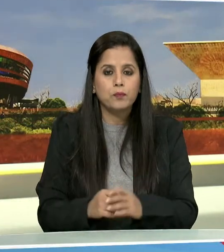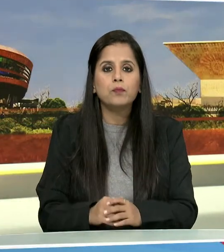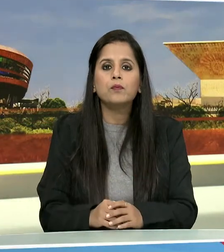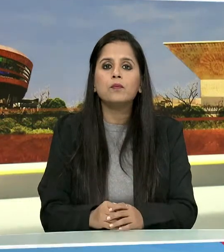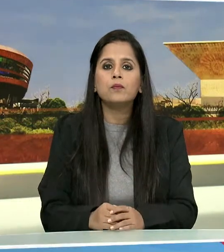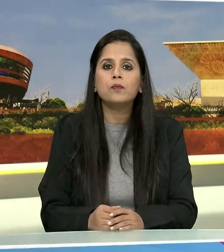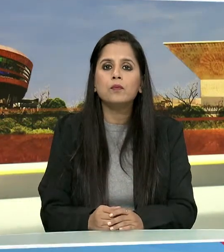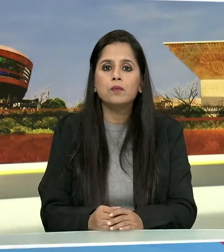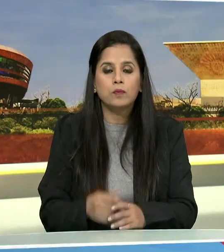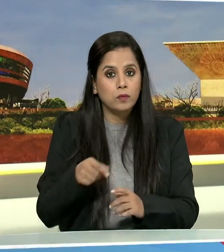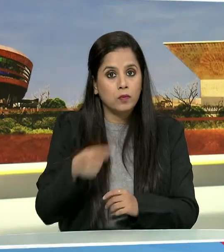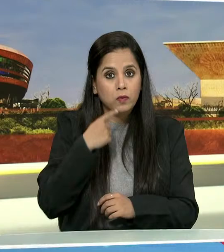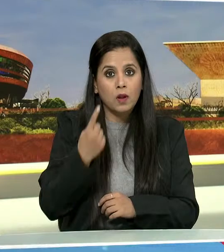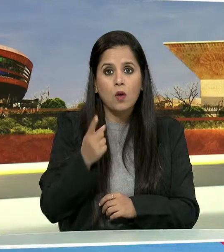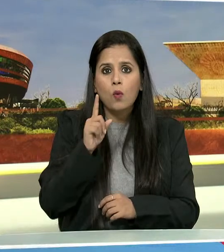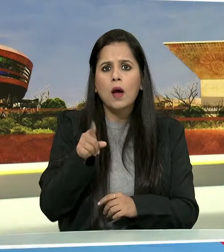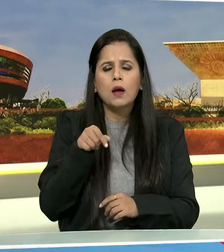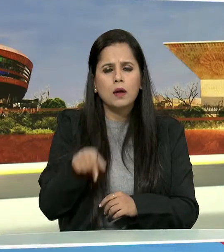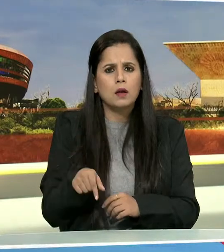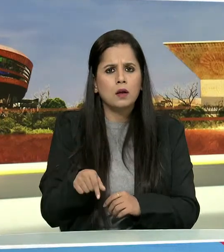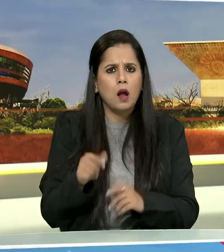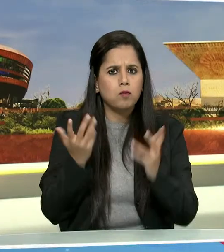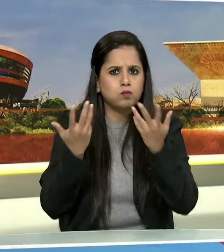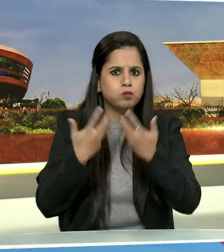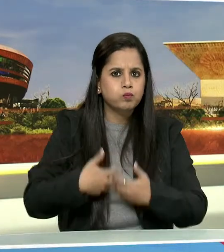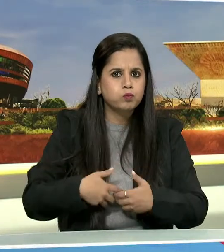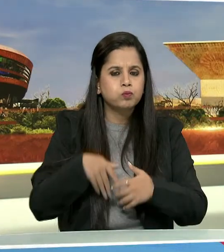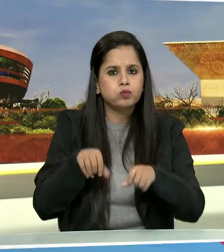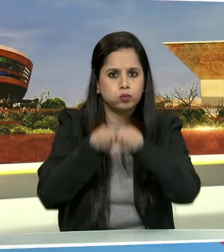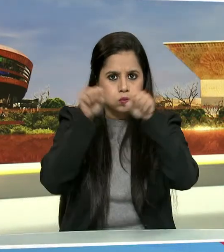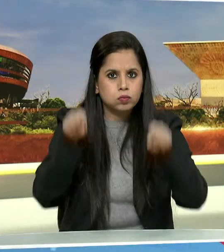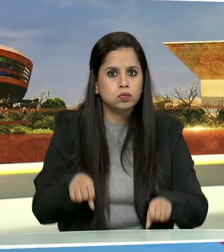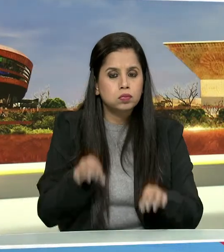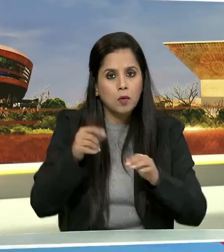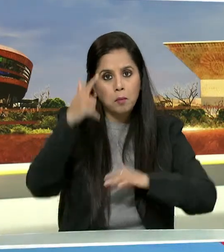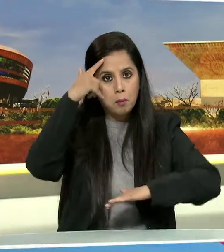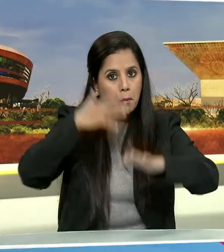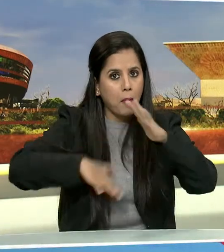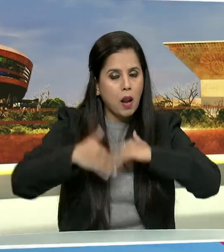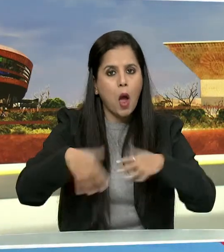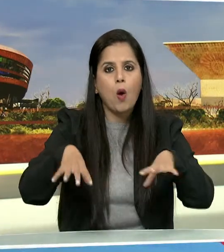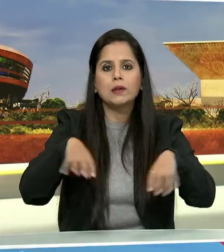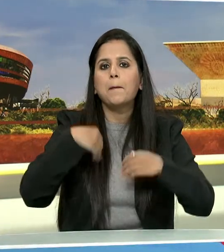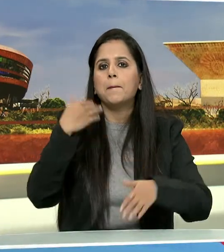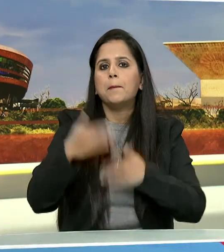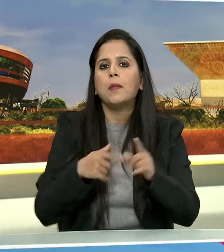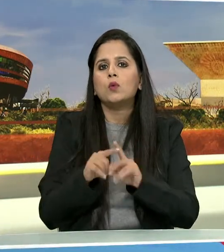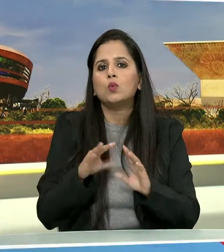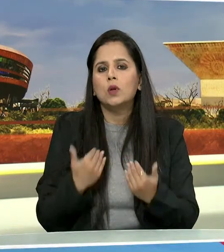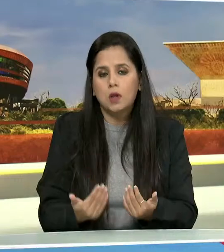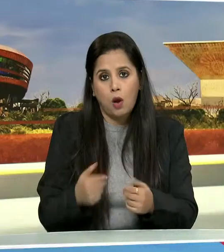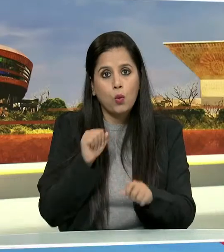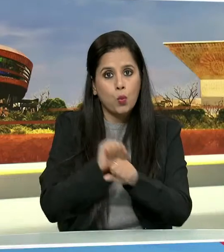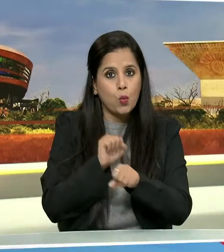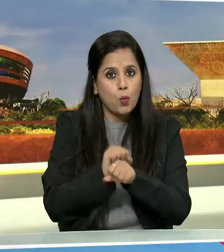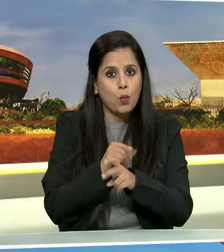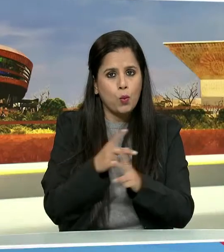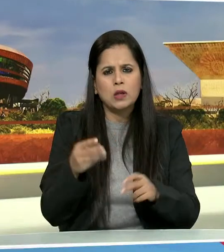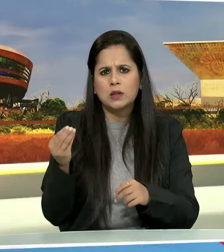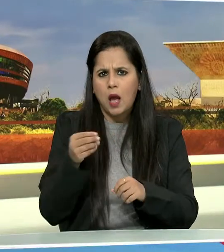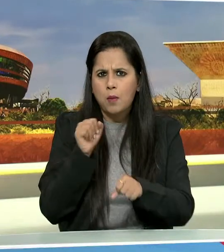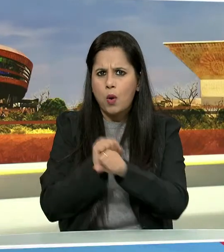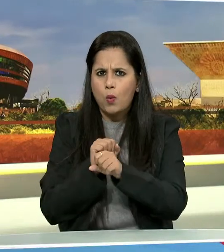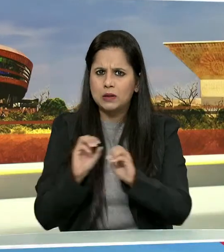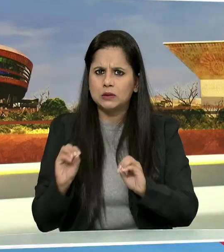और एक बड़े सिंक्रिनाईस तरीके से ये प्लान सब अबनाये जा रहे हैं निके ऑपर काम कुछ पर काम